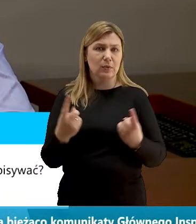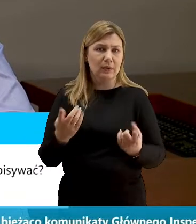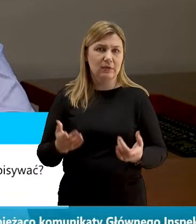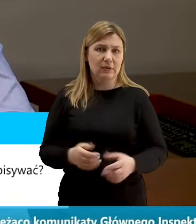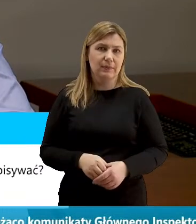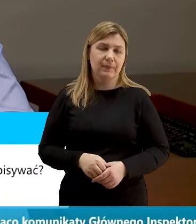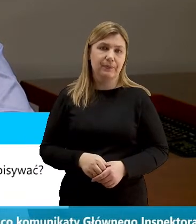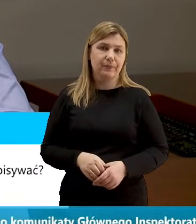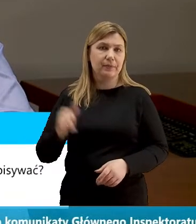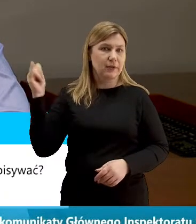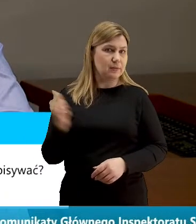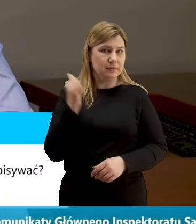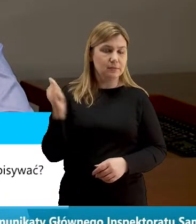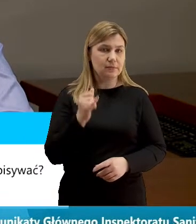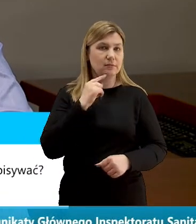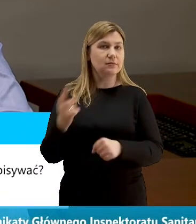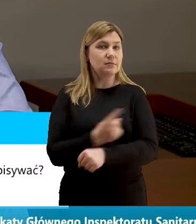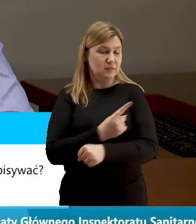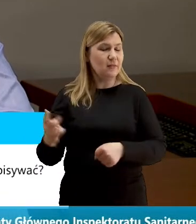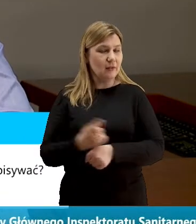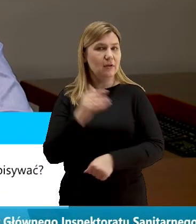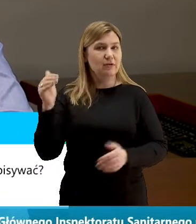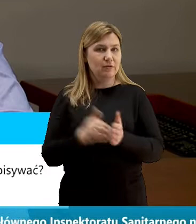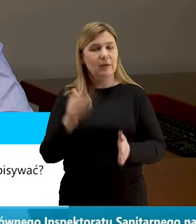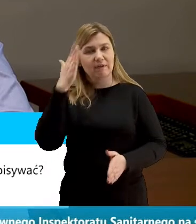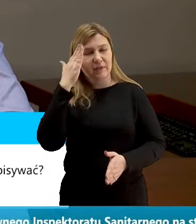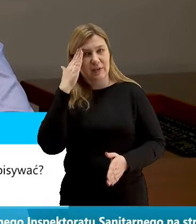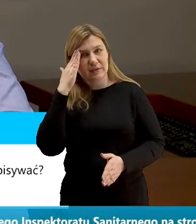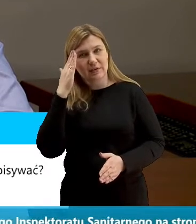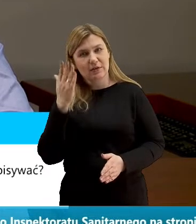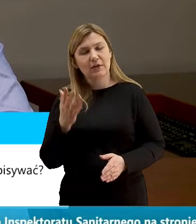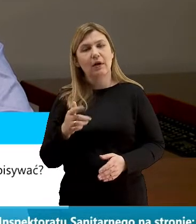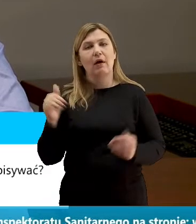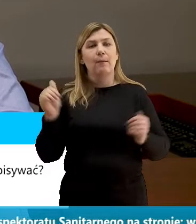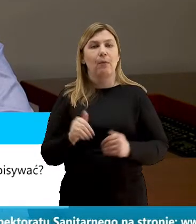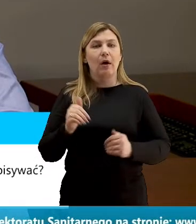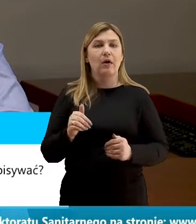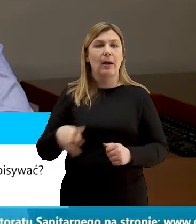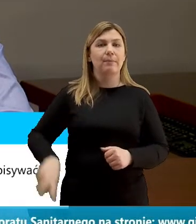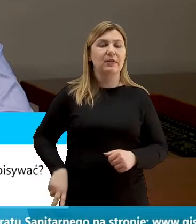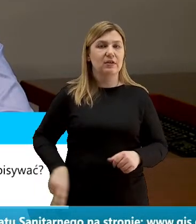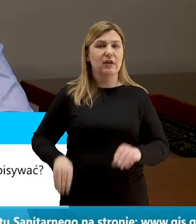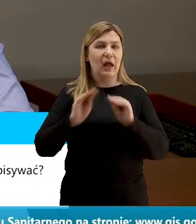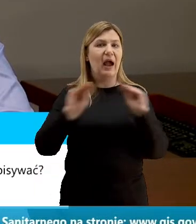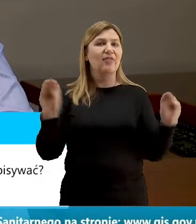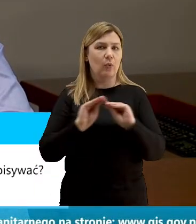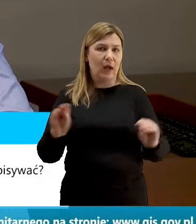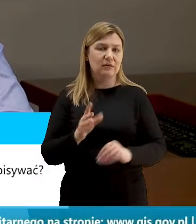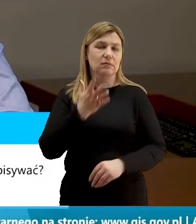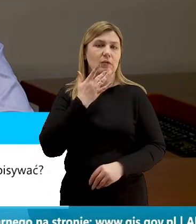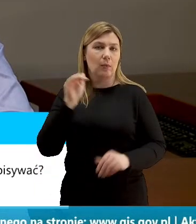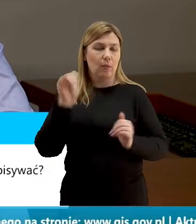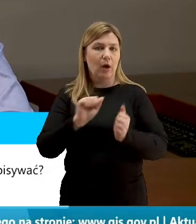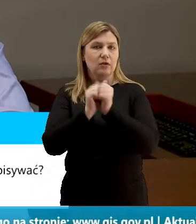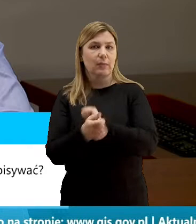Zawsze jest ryzyko, trzeba mieć świadomość tego, że mogą być, że minister edukacji zapowiadał, mogą być zmiany w terminach